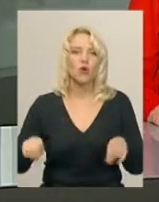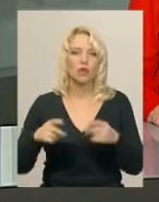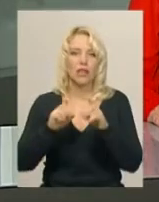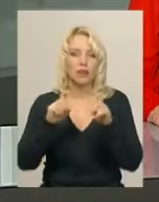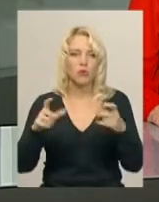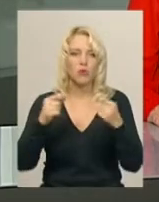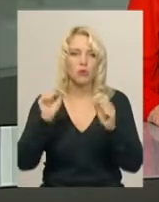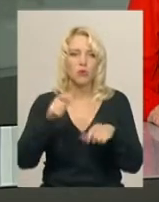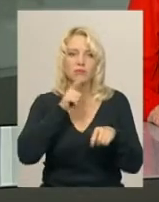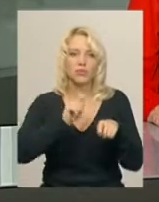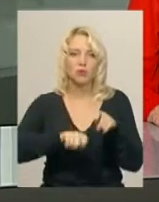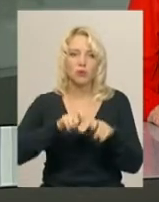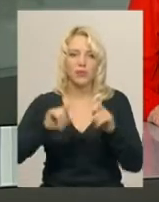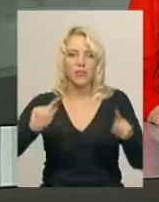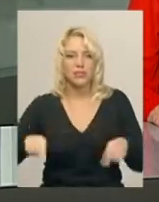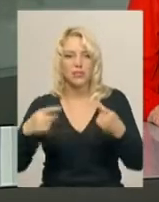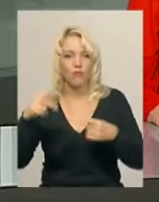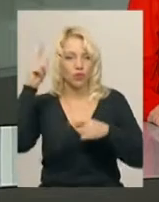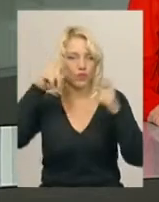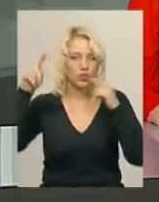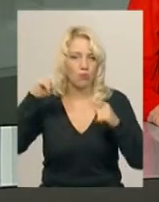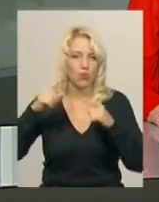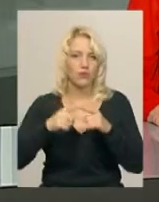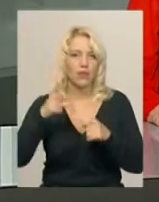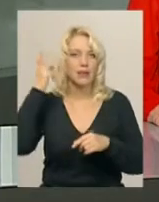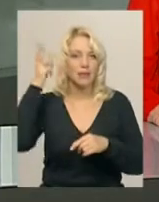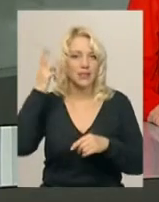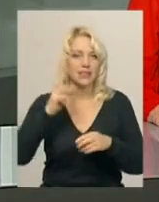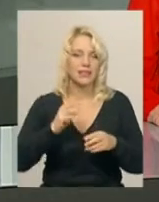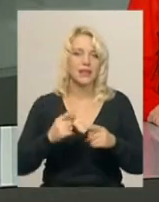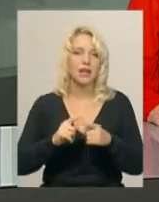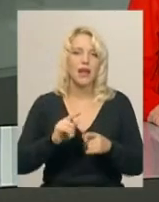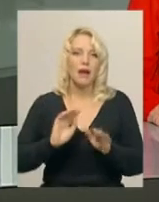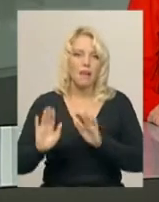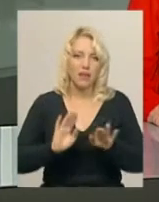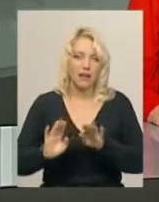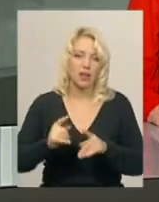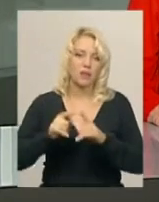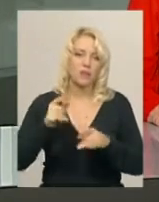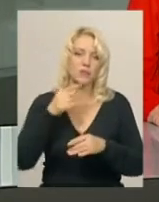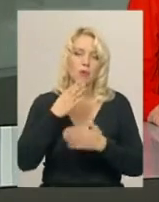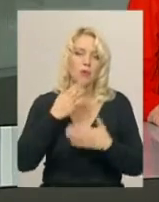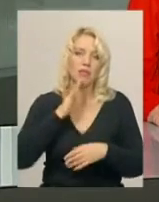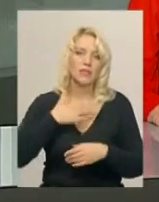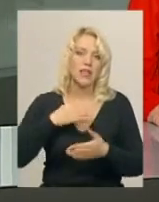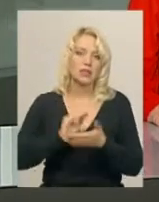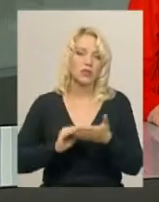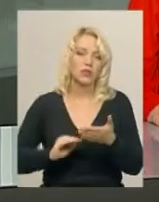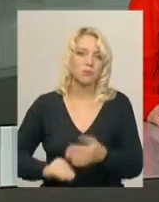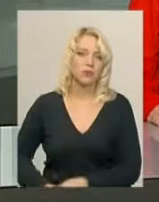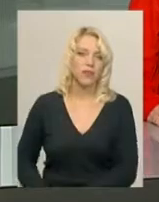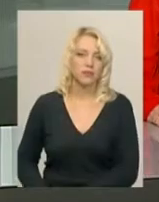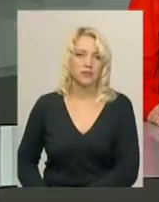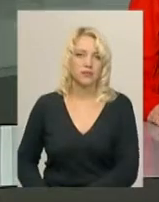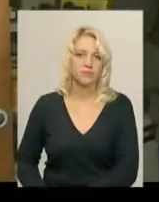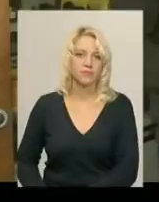експериментувати і створювати мультфільми. Із хмельницьким мультиплікатором спілкувалась моя колега Ірина Хижа. Вона розповість більше.